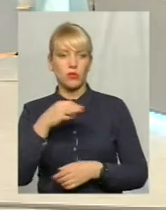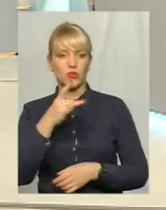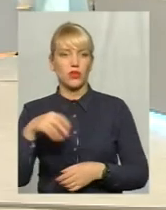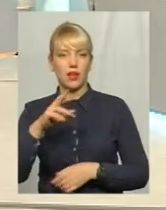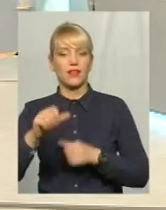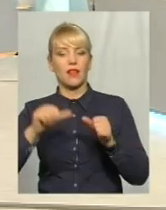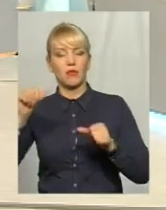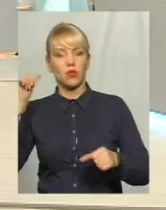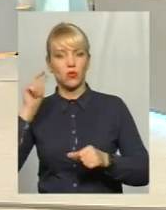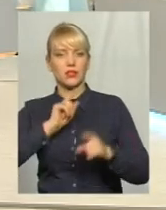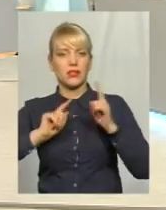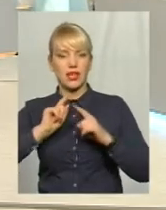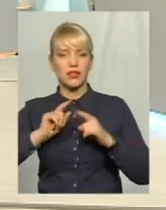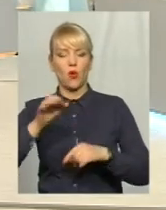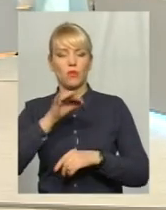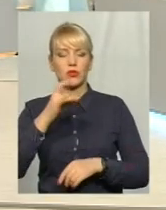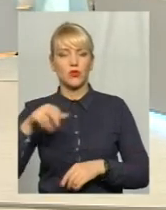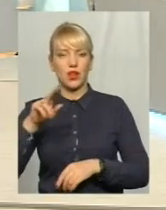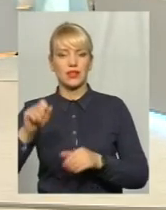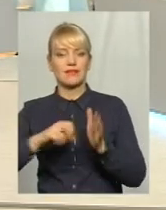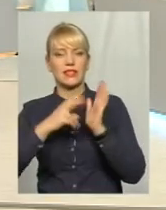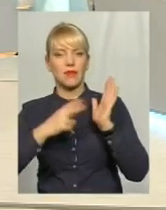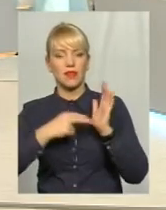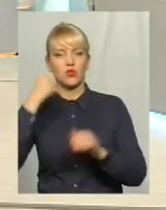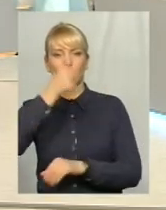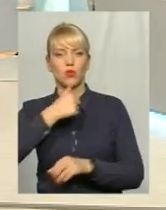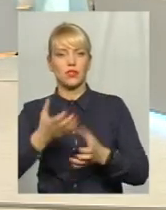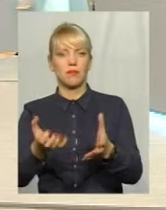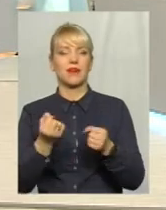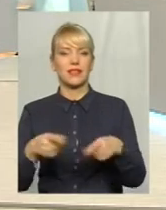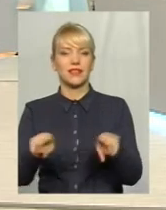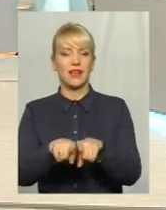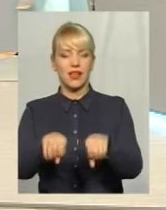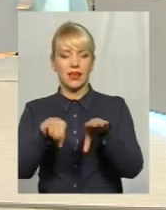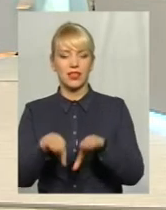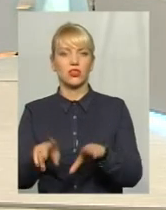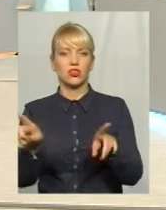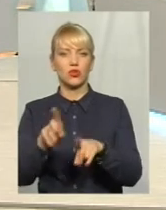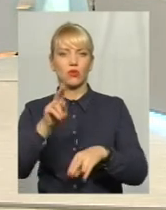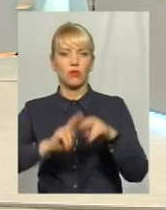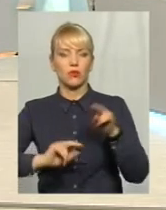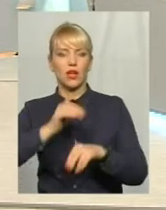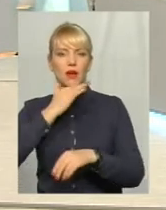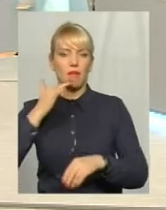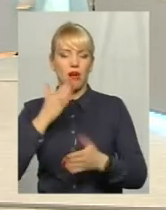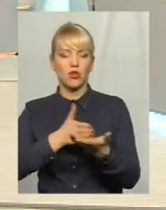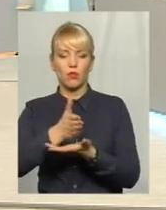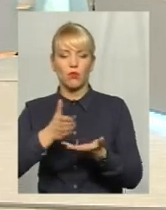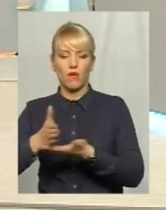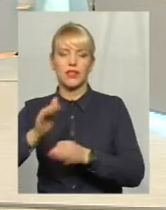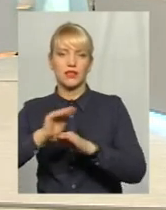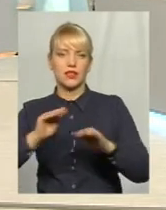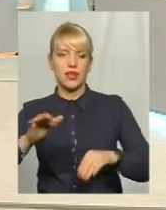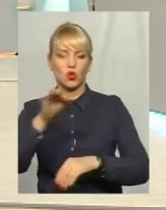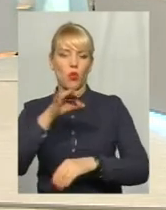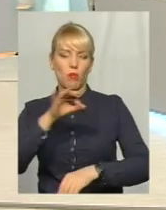сесіях обласної ради в 2017 році прийняли таке рішення, що побудова багатопрофільної обласної дитячої